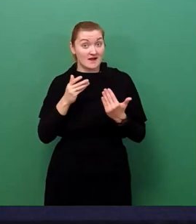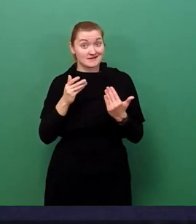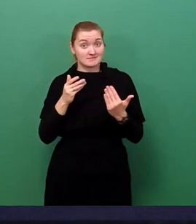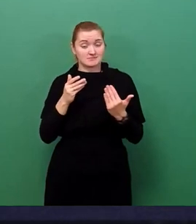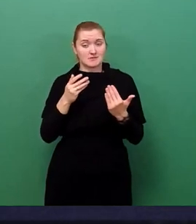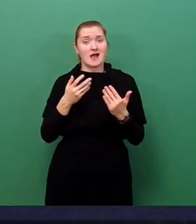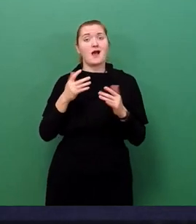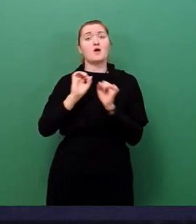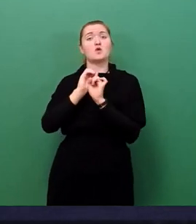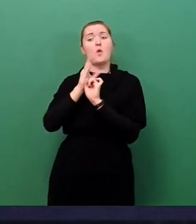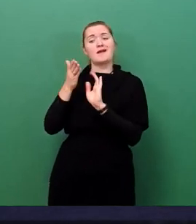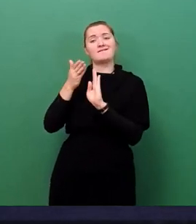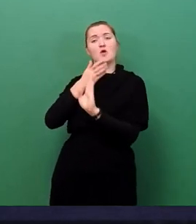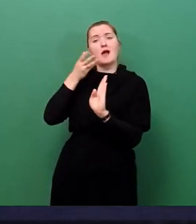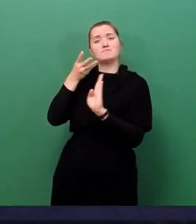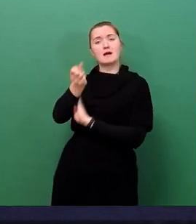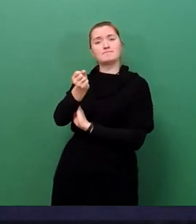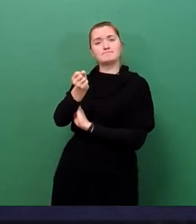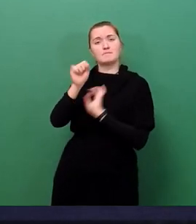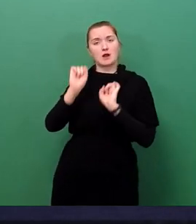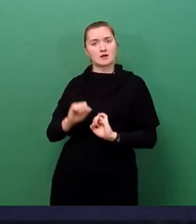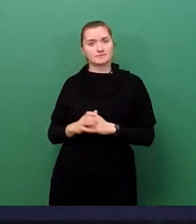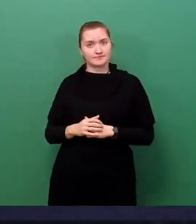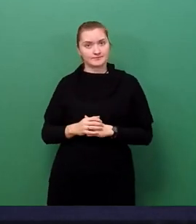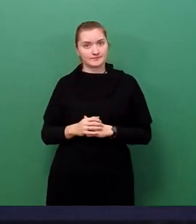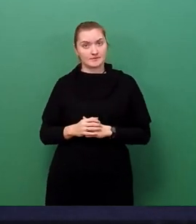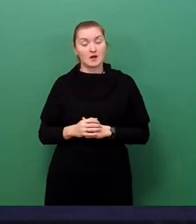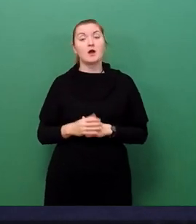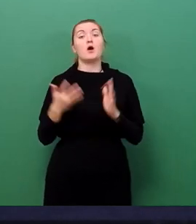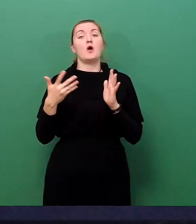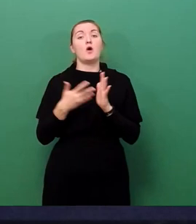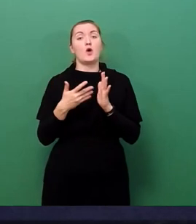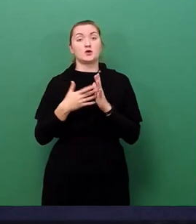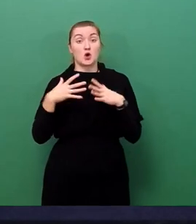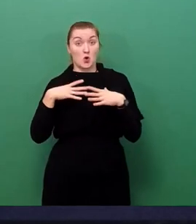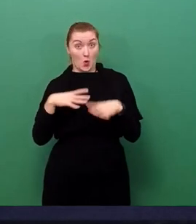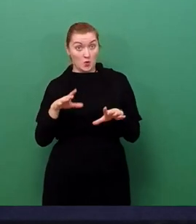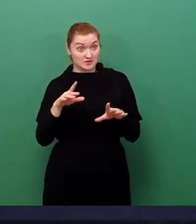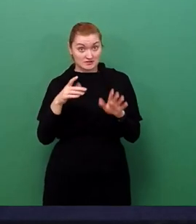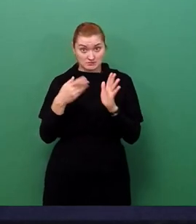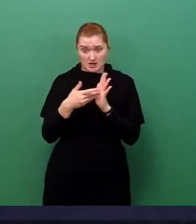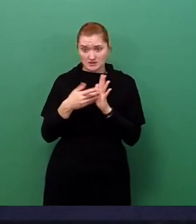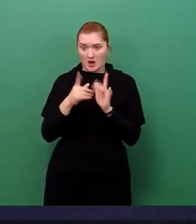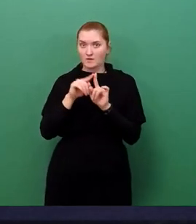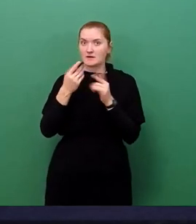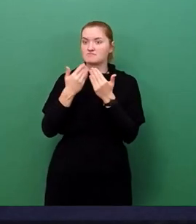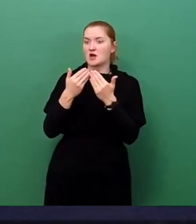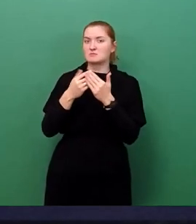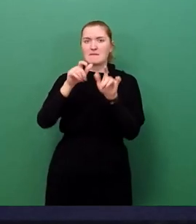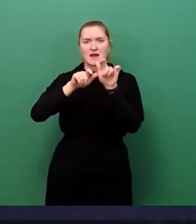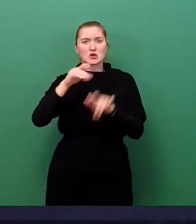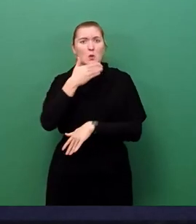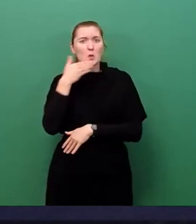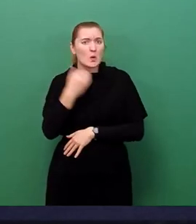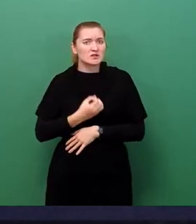Infektionsketten hat. Die kostenfreien Testungen halfen dabei, vor allem auch asymptomatische Infektionen, die für